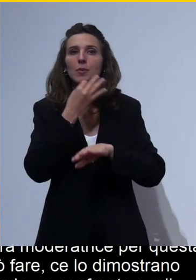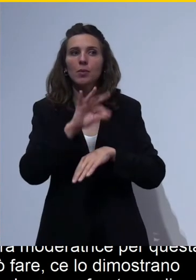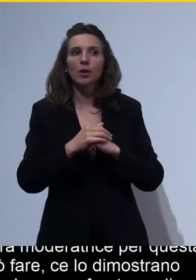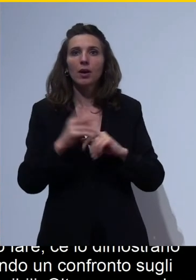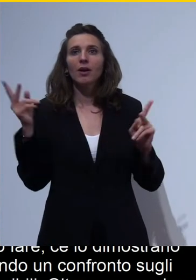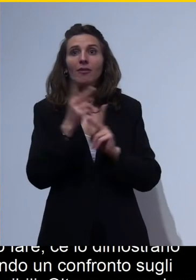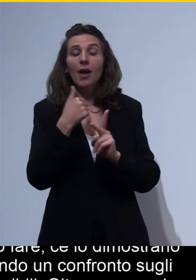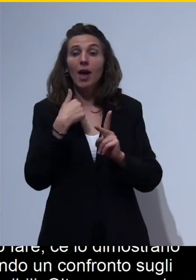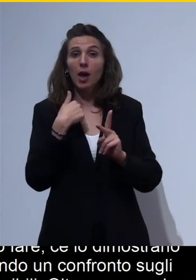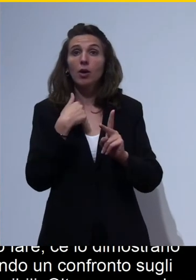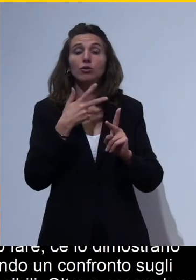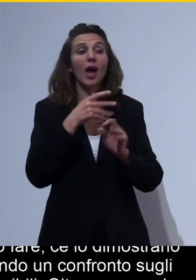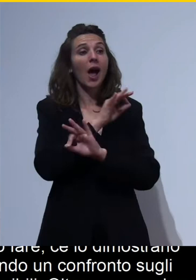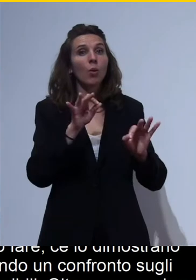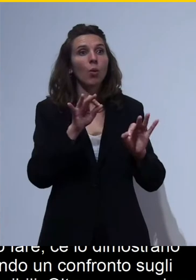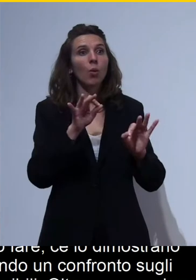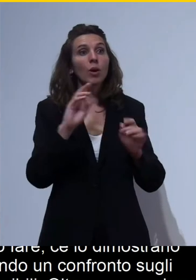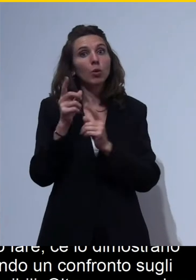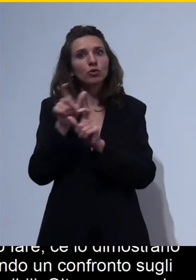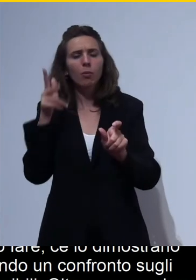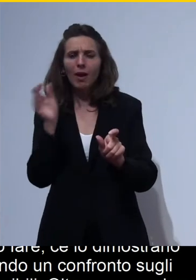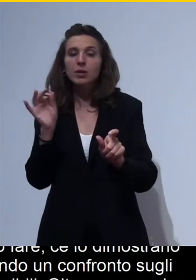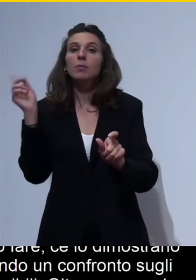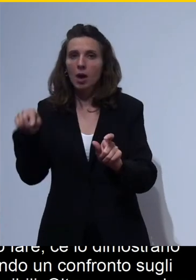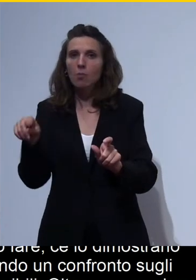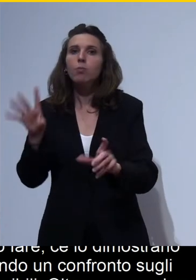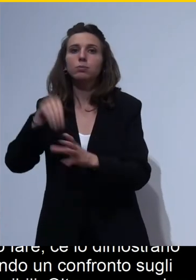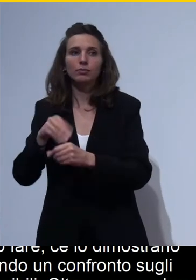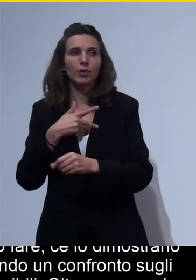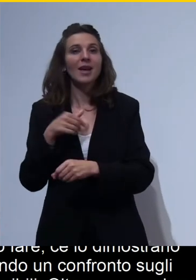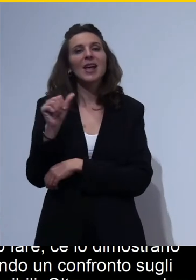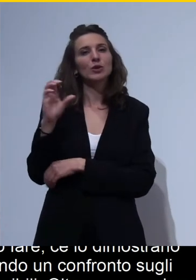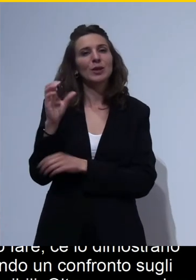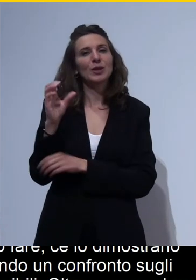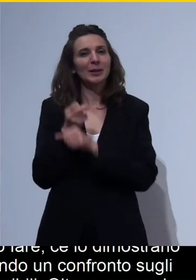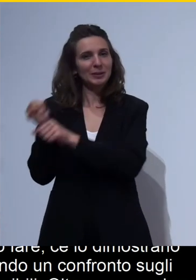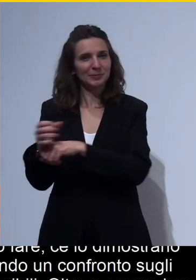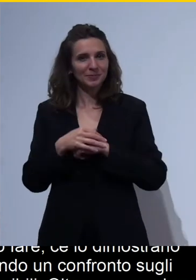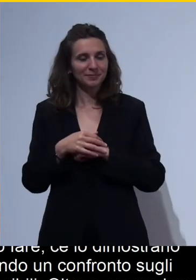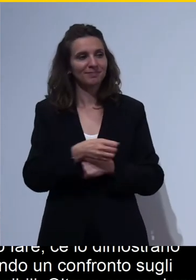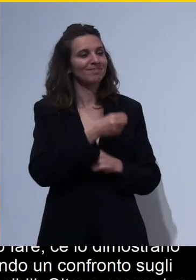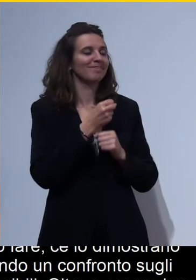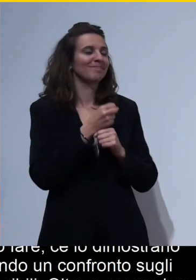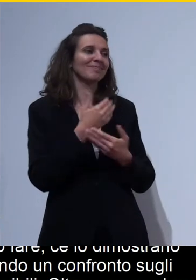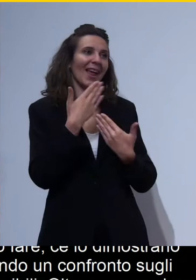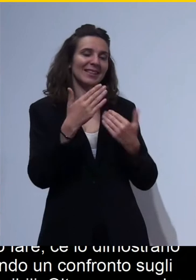bravissimi musicisti. Quindi passerei subito la parola a Sauro Cesaretti. Grazie,